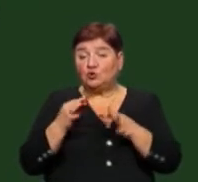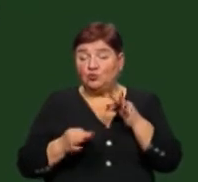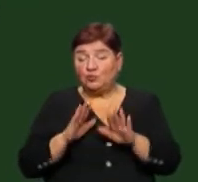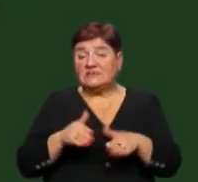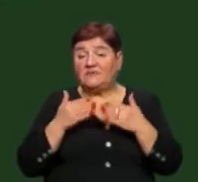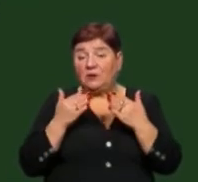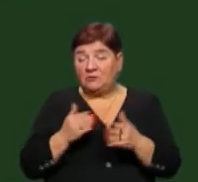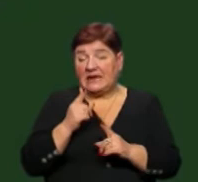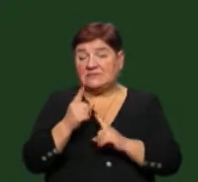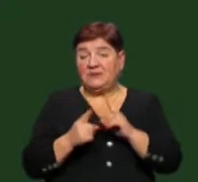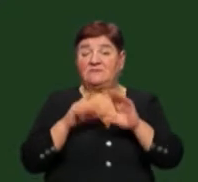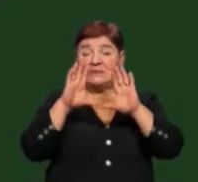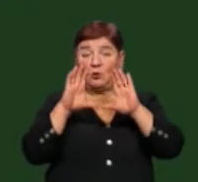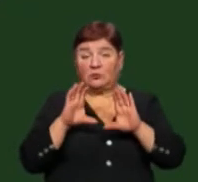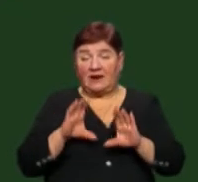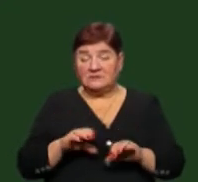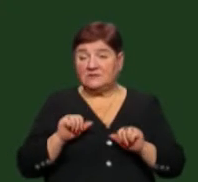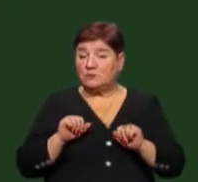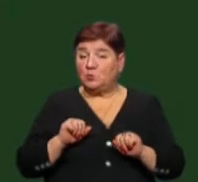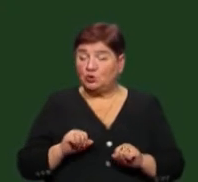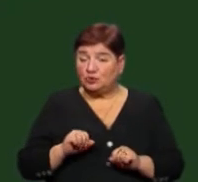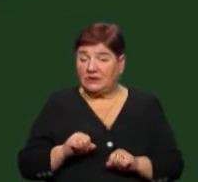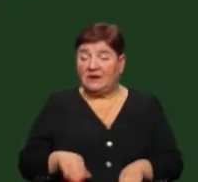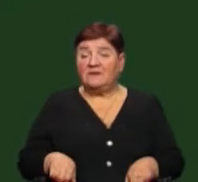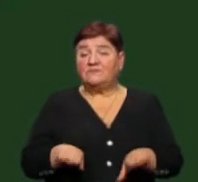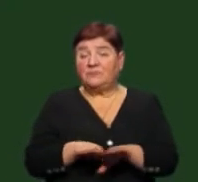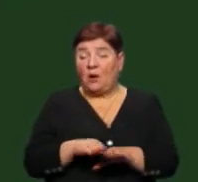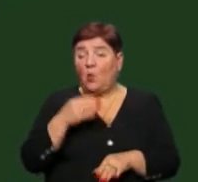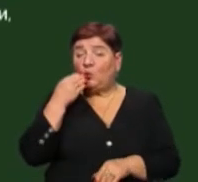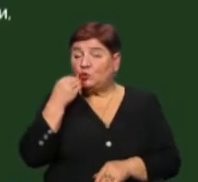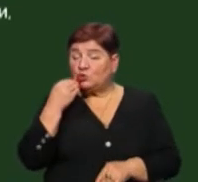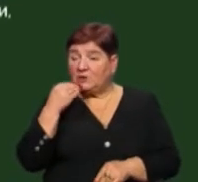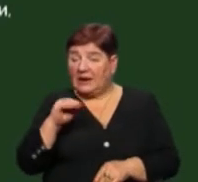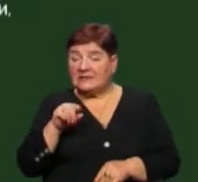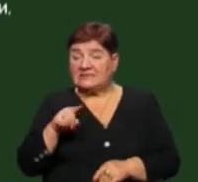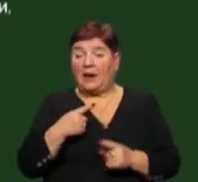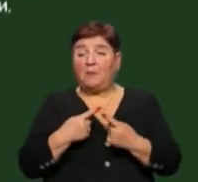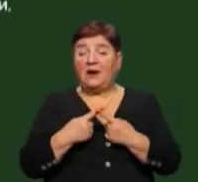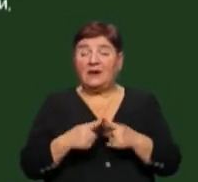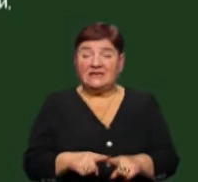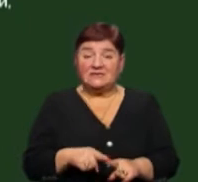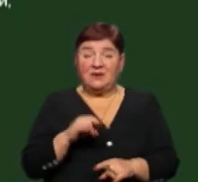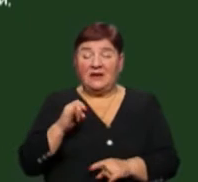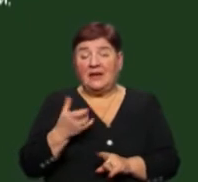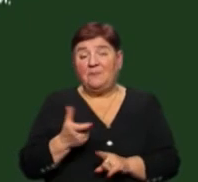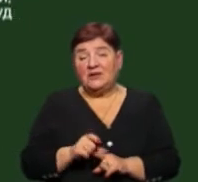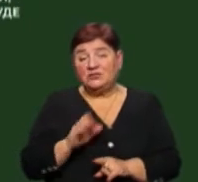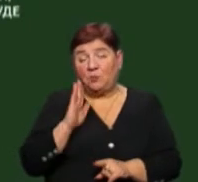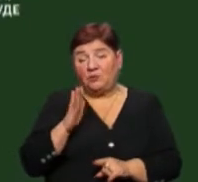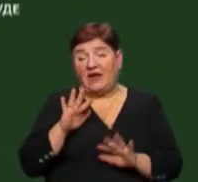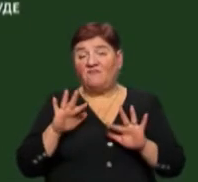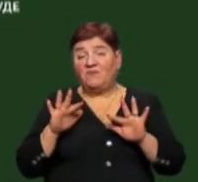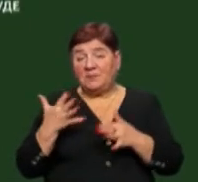порушених прав. А зміни в законодавство зможуть все ж таки удосконалити ось цей механізм. І більше буде